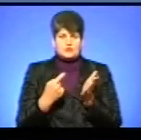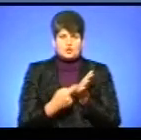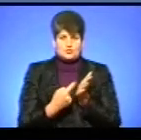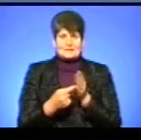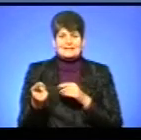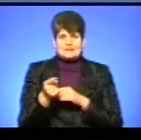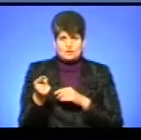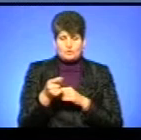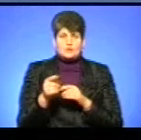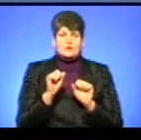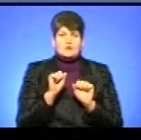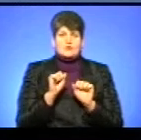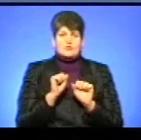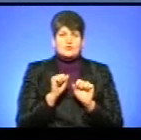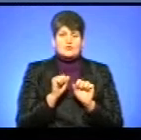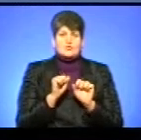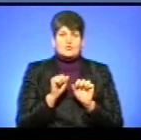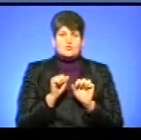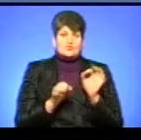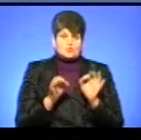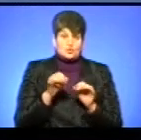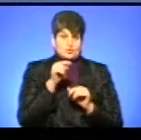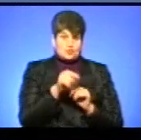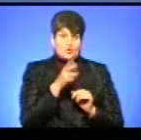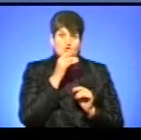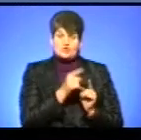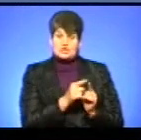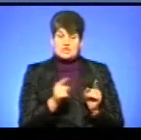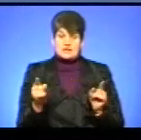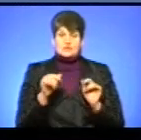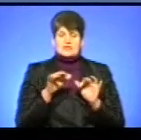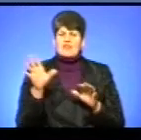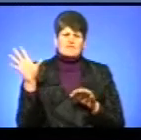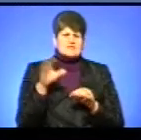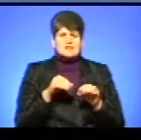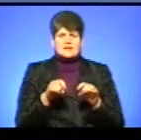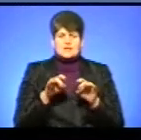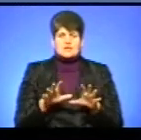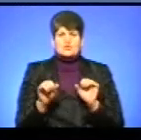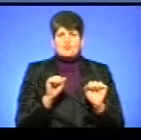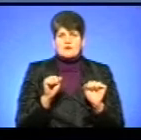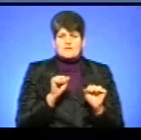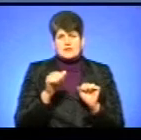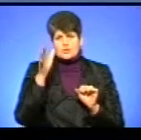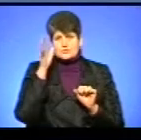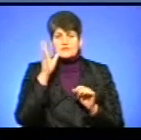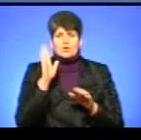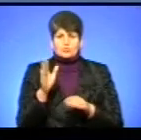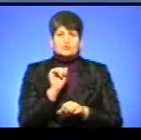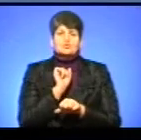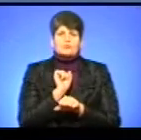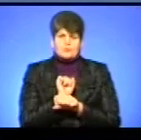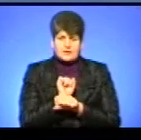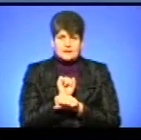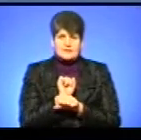Тернопільського адміністративного суду, то з цього часу дія всіх рішень Управління освіти і науки Тернопільської міської ради буде припинена